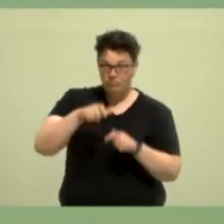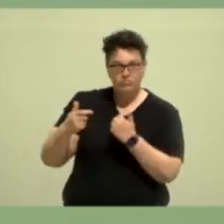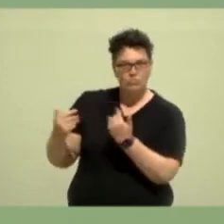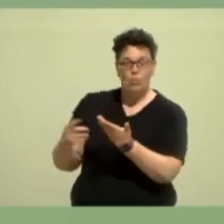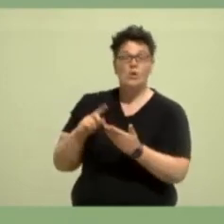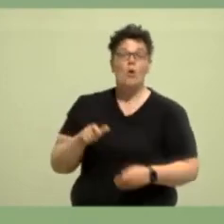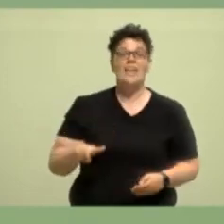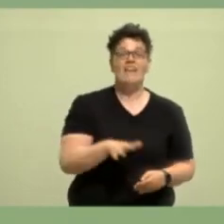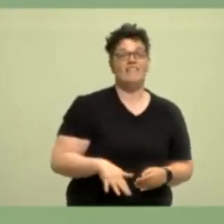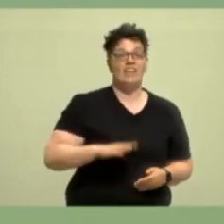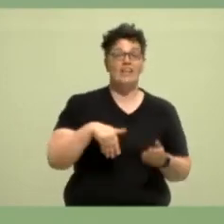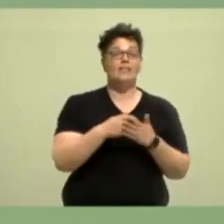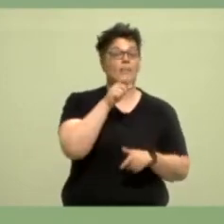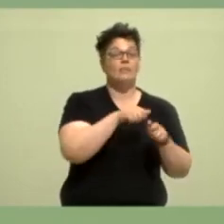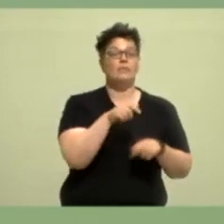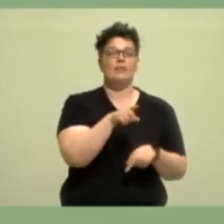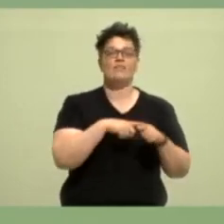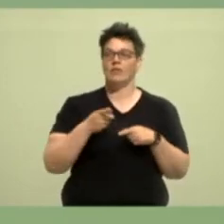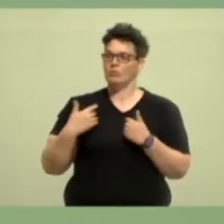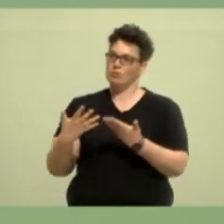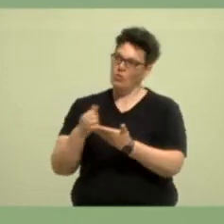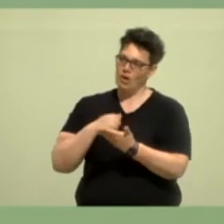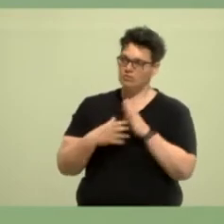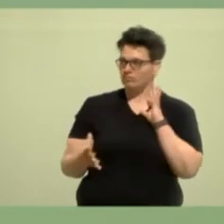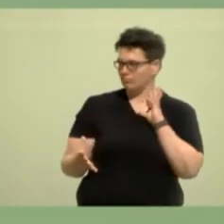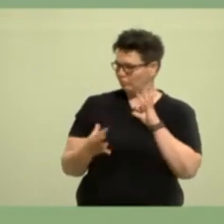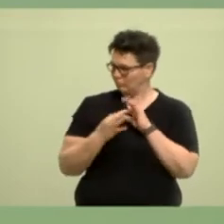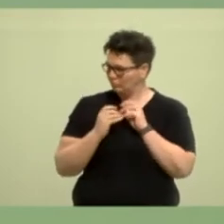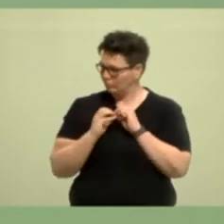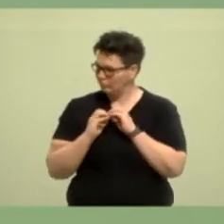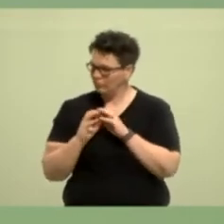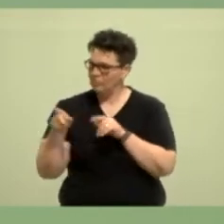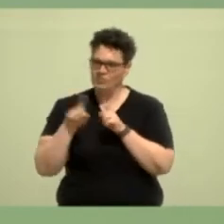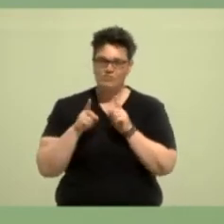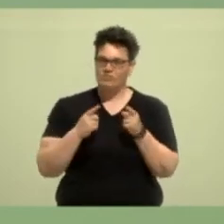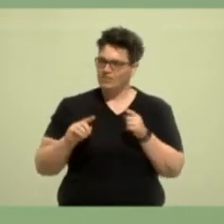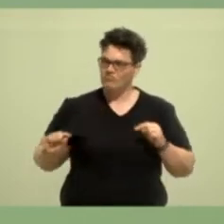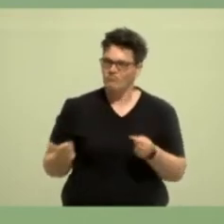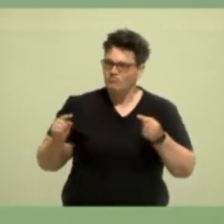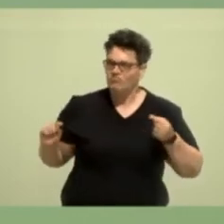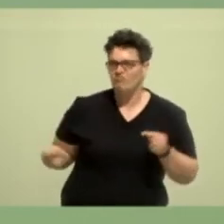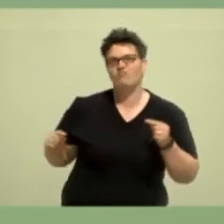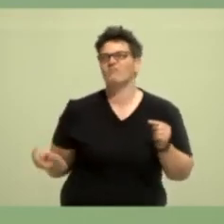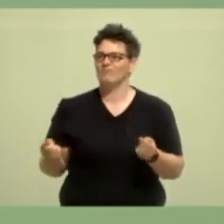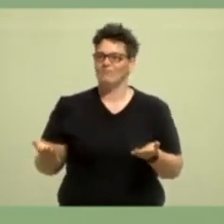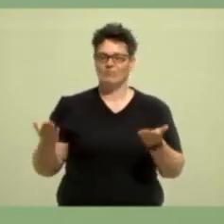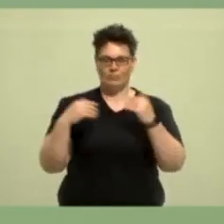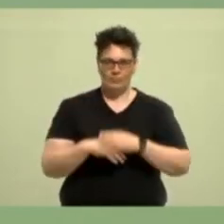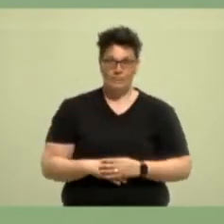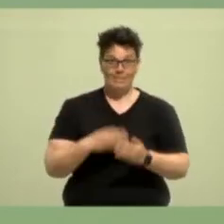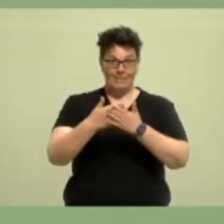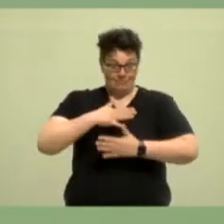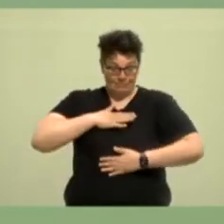in NRW, die diese Ängste nutzen, um zu spalten, die Andersdenkende zu Gegnern machen. Und genau deshalb war mein